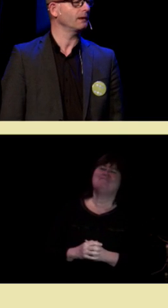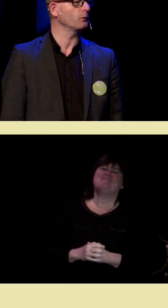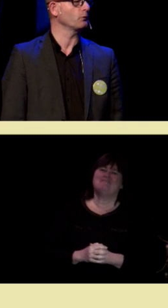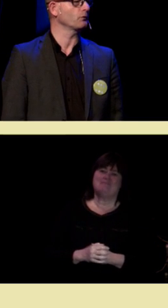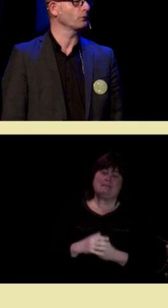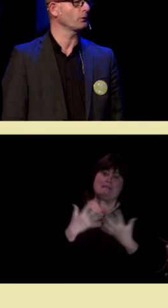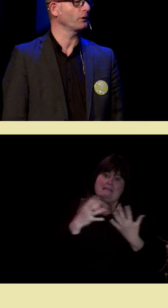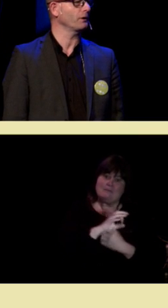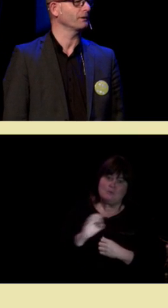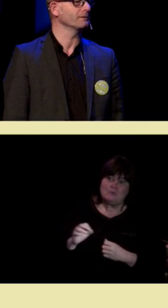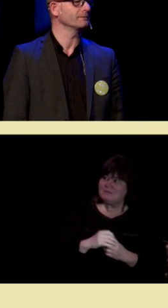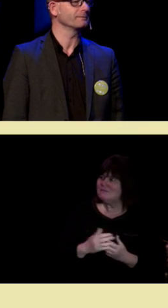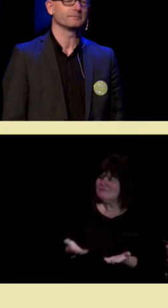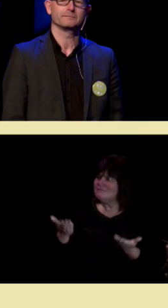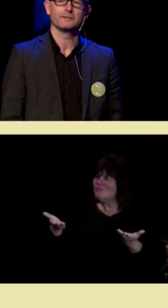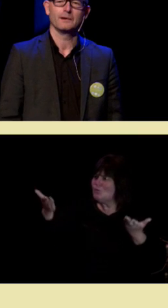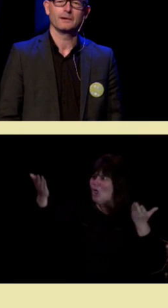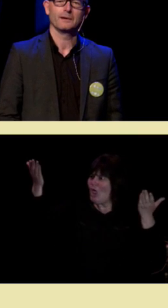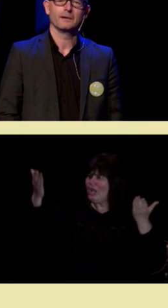Ti tusen? Noen høyere?